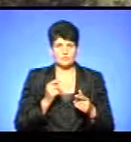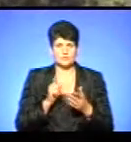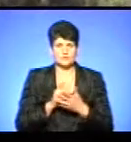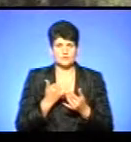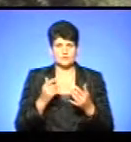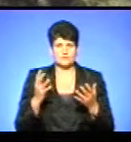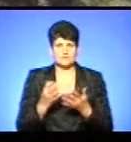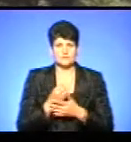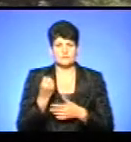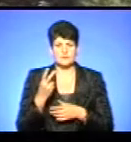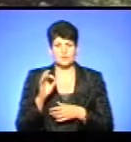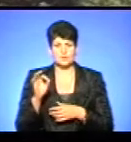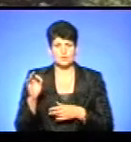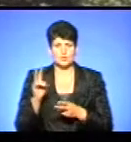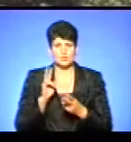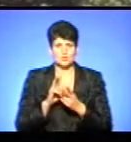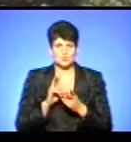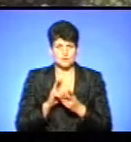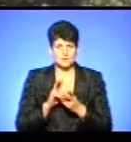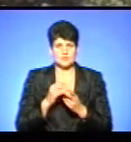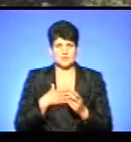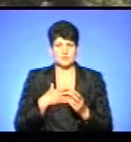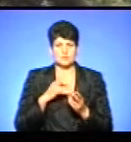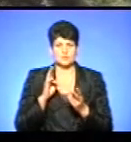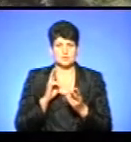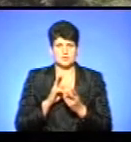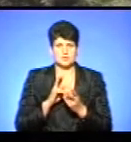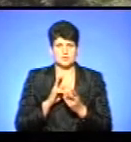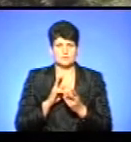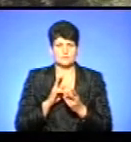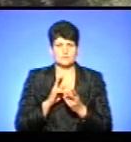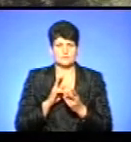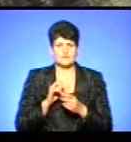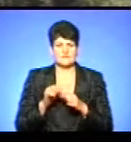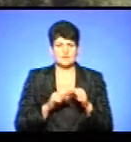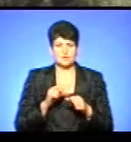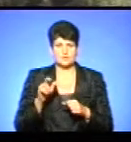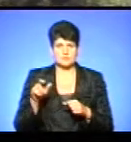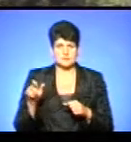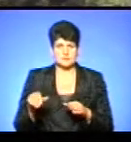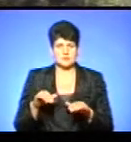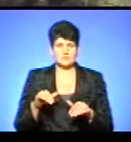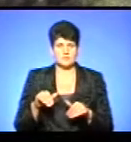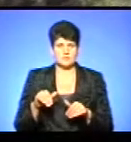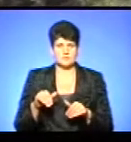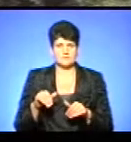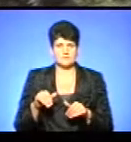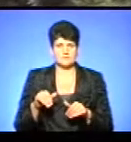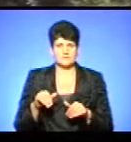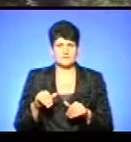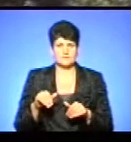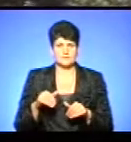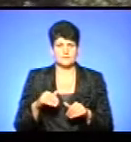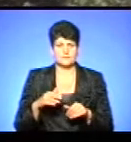на 12.00 на зустріч. Нас зустрічають велосипедисти, а потім буде піклук